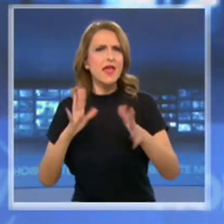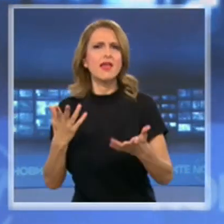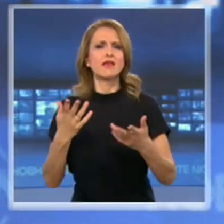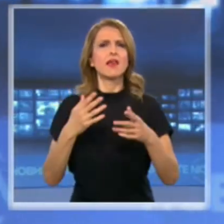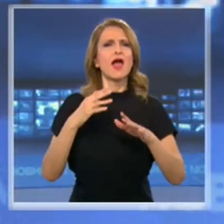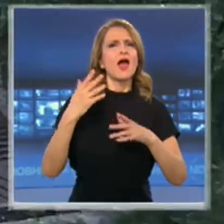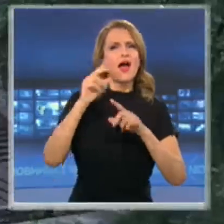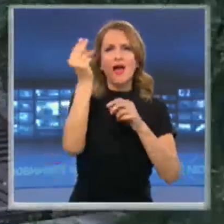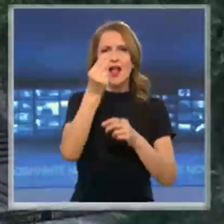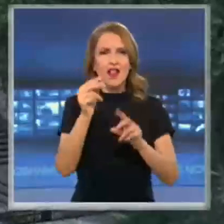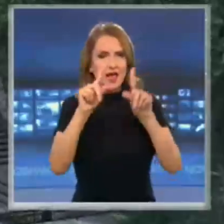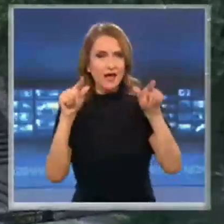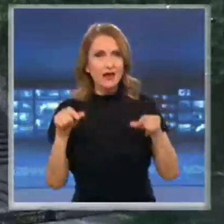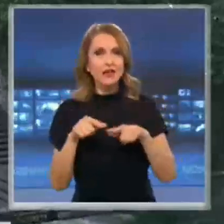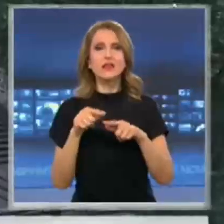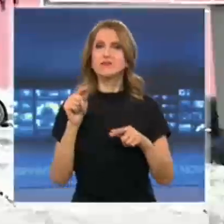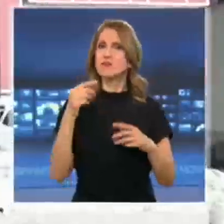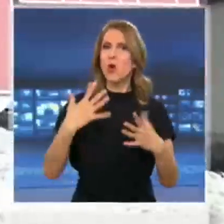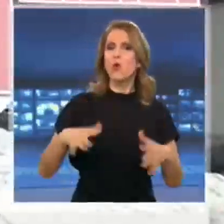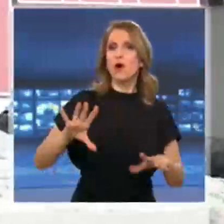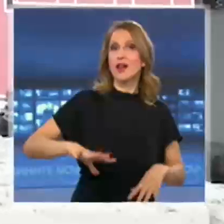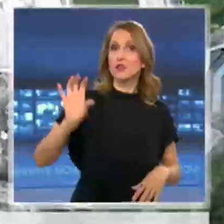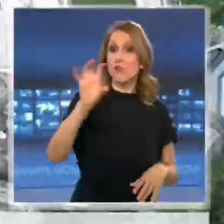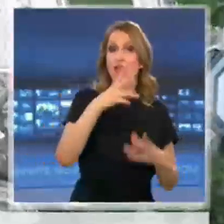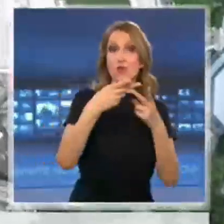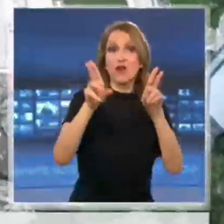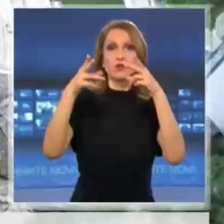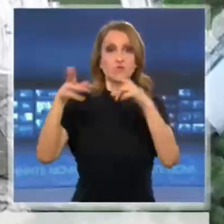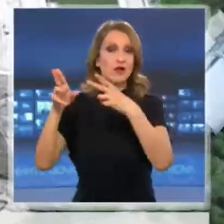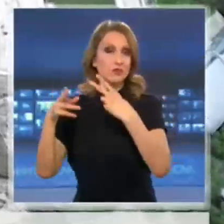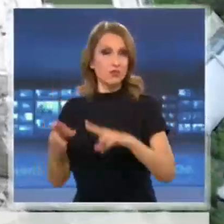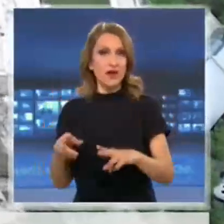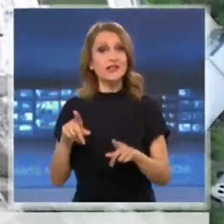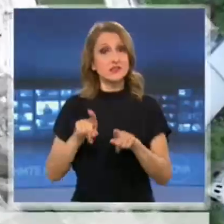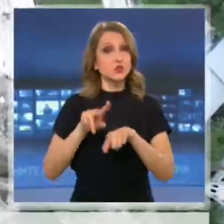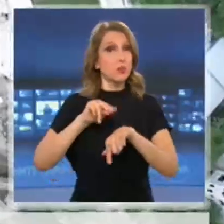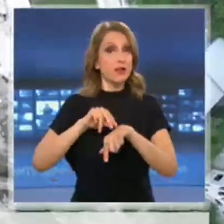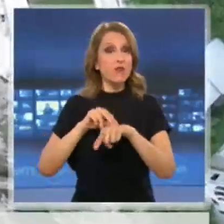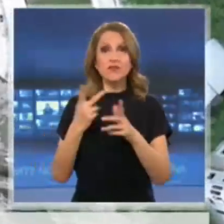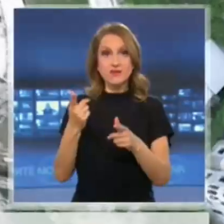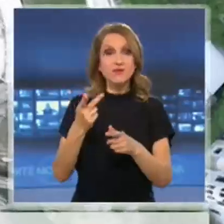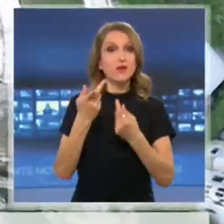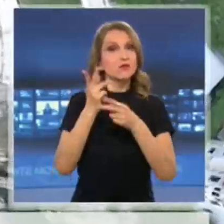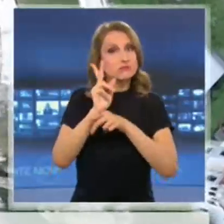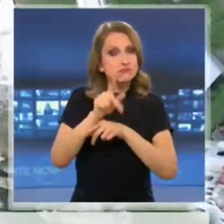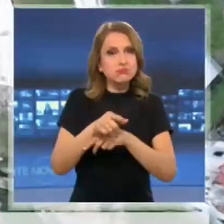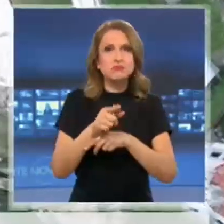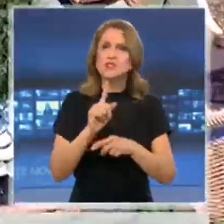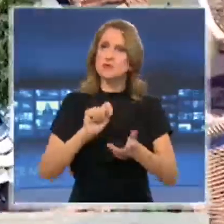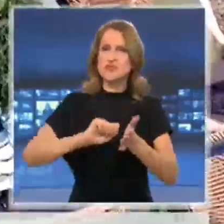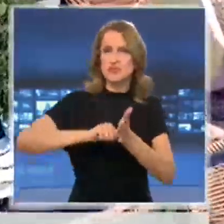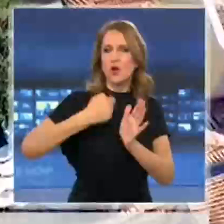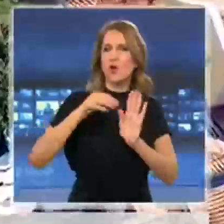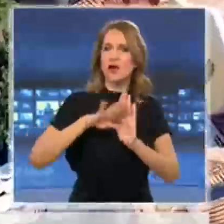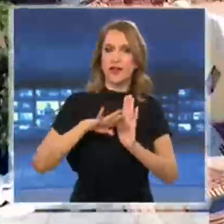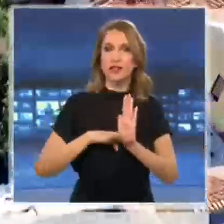В Пловди в десетте музеи възрожденски къщи в Стария град също са отворени. Близането в тях ще става по острого определен ред, като се спазват всички